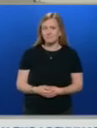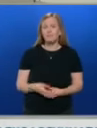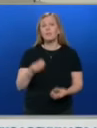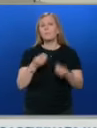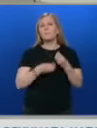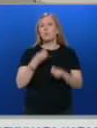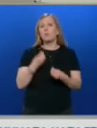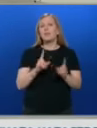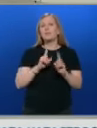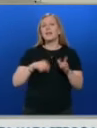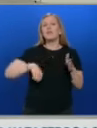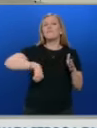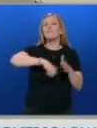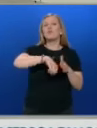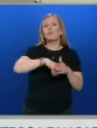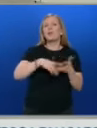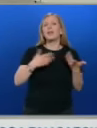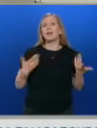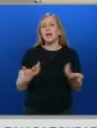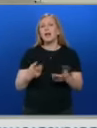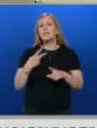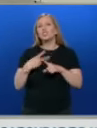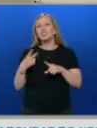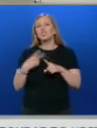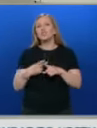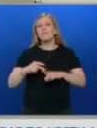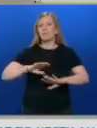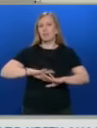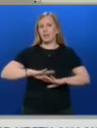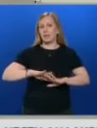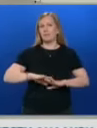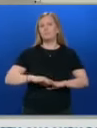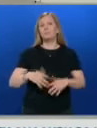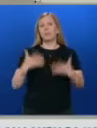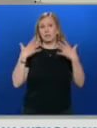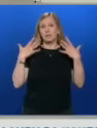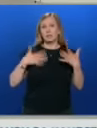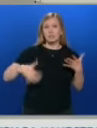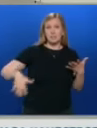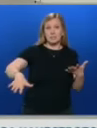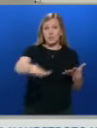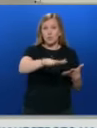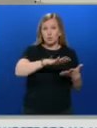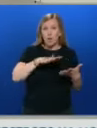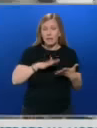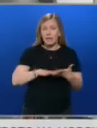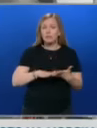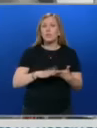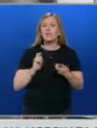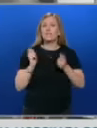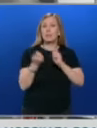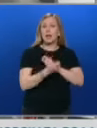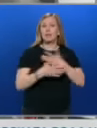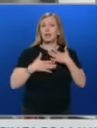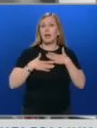Проблемът е не толкова футболен, колкото чисто възпитателен, защото състоянието на съблекалната на нашите национали след двобоя с